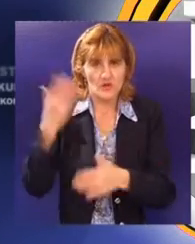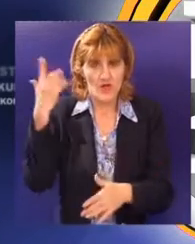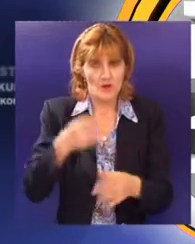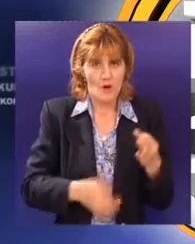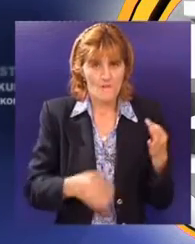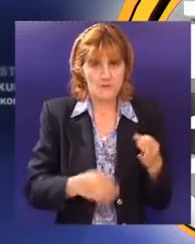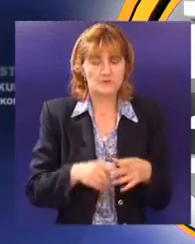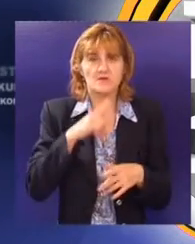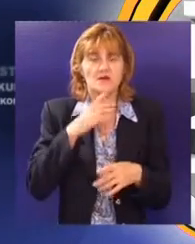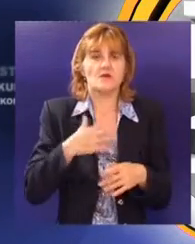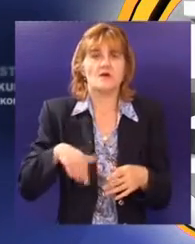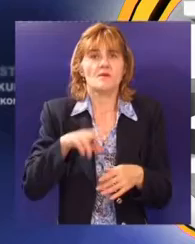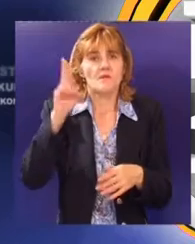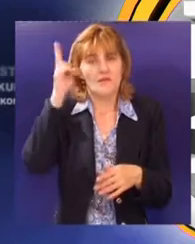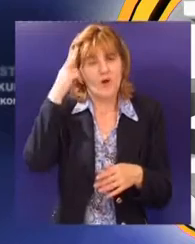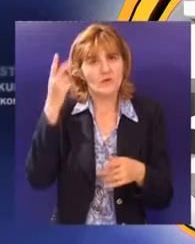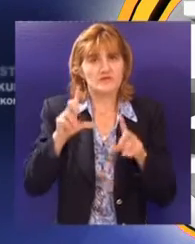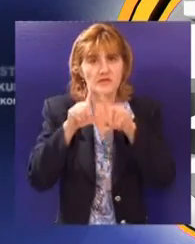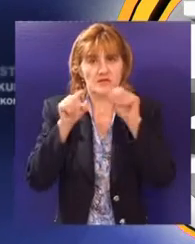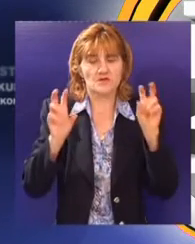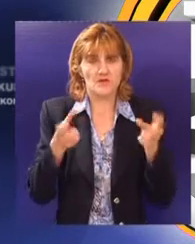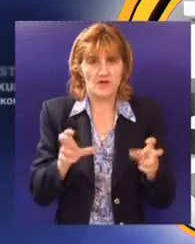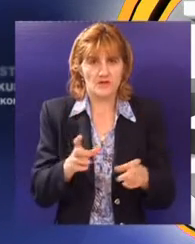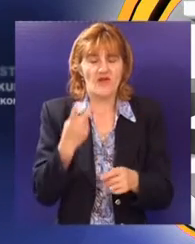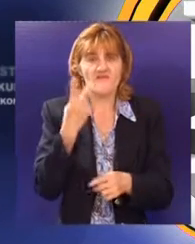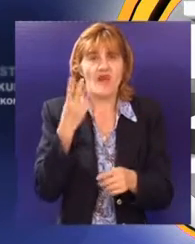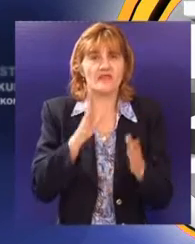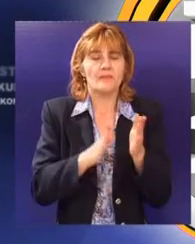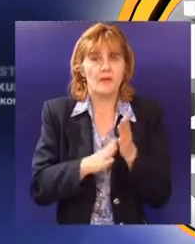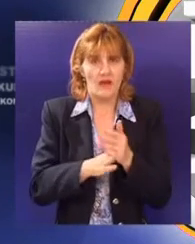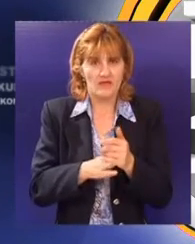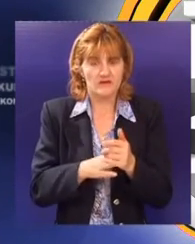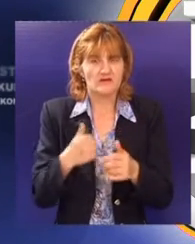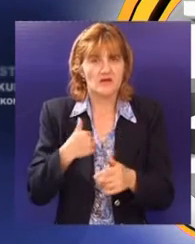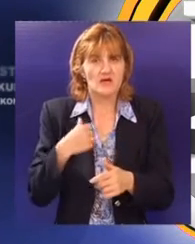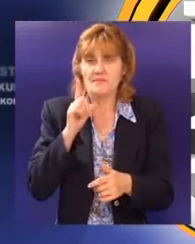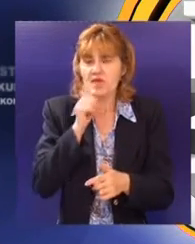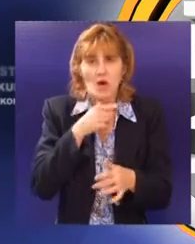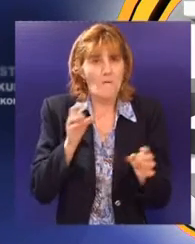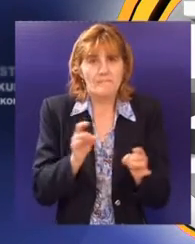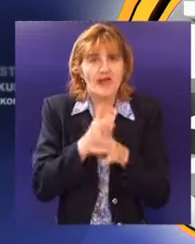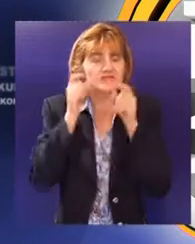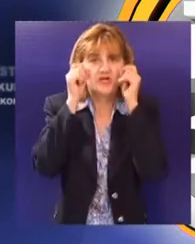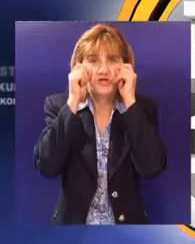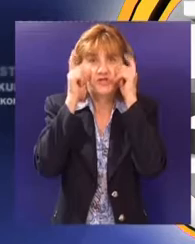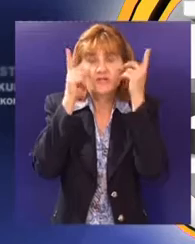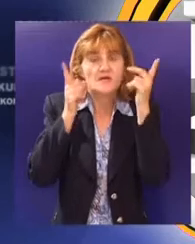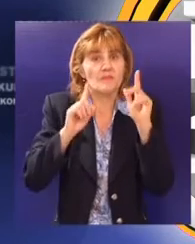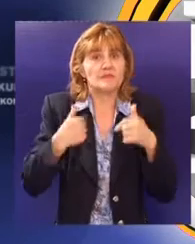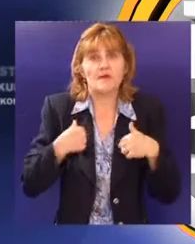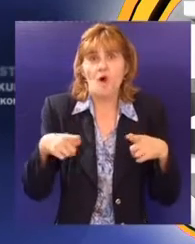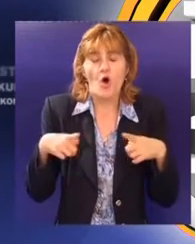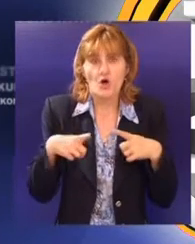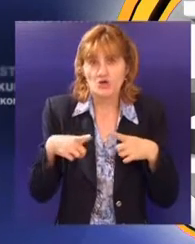i autor emisije Summertime Vladimir Miletin. Ja sam zaista presrećan i izuzetno iznenađen na ovom nagradu. Nisam je